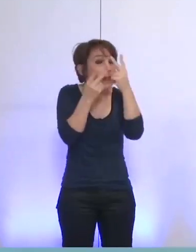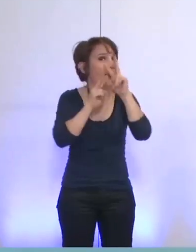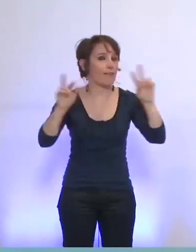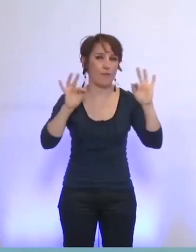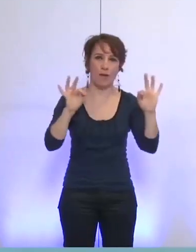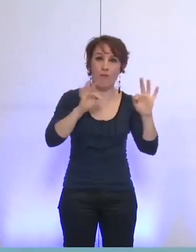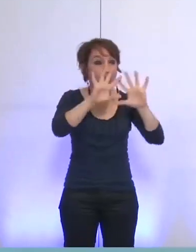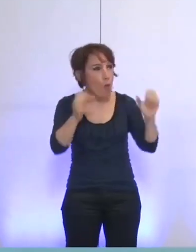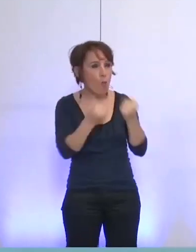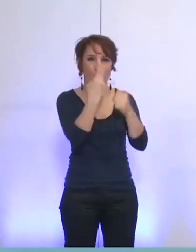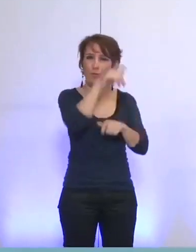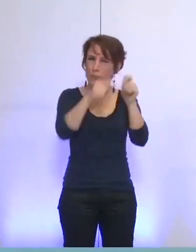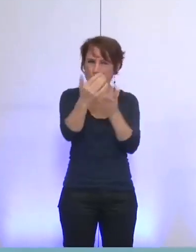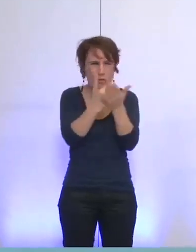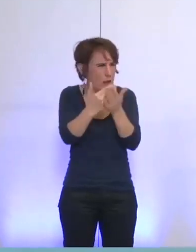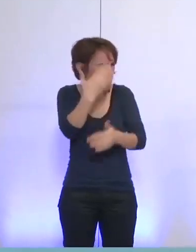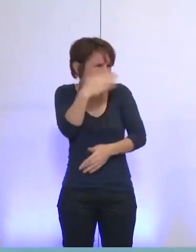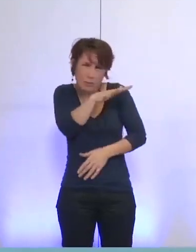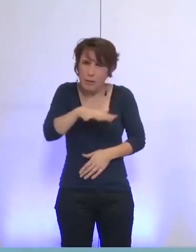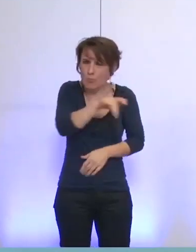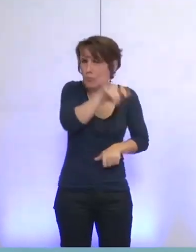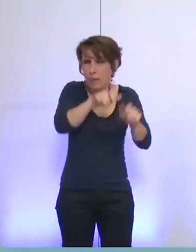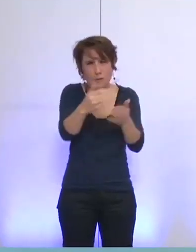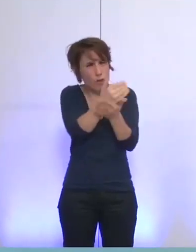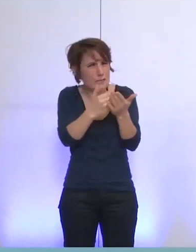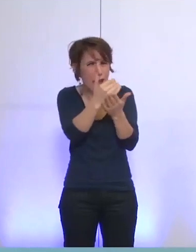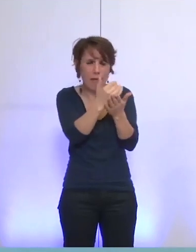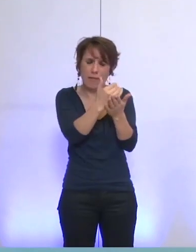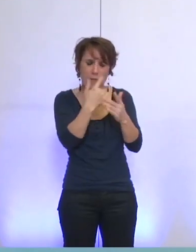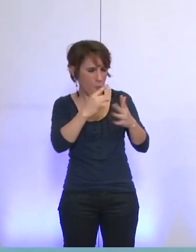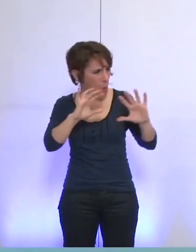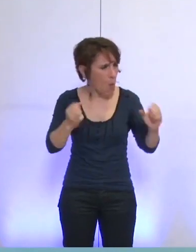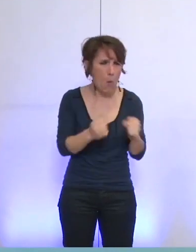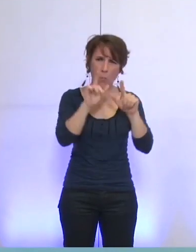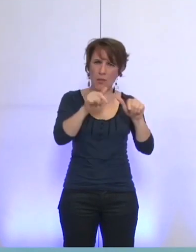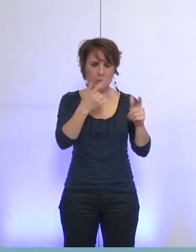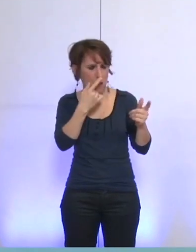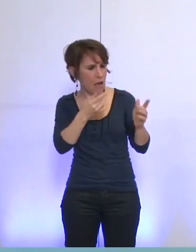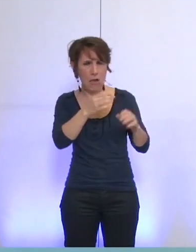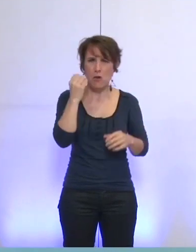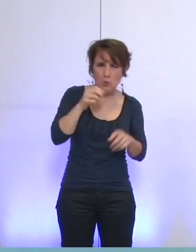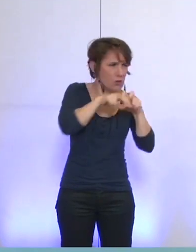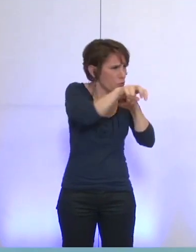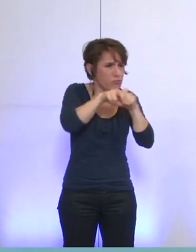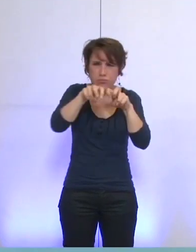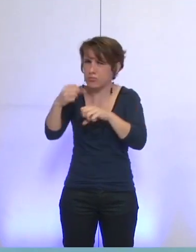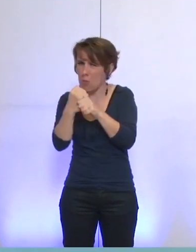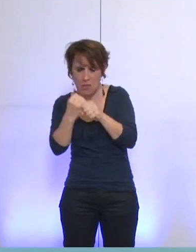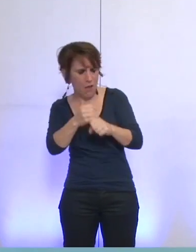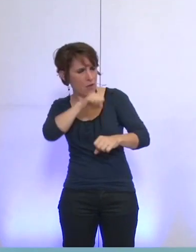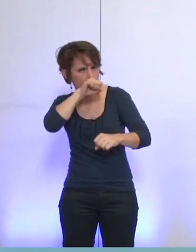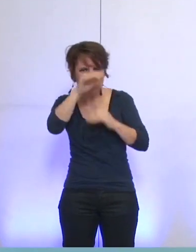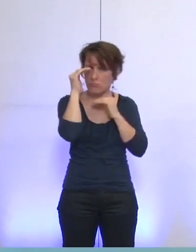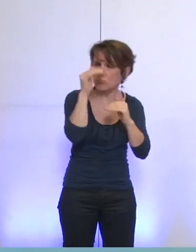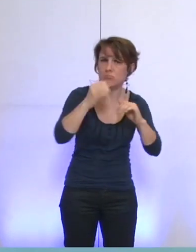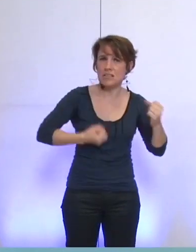au quotidien à l'ensemble des habitants, leurs compétences et le fait qu soient dédiés au service public du mode de